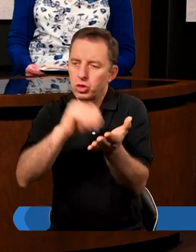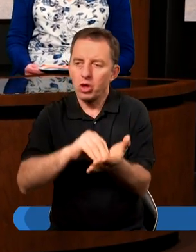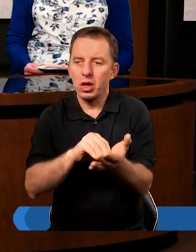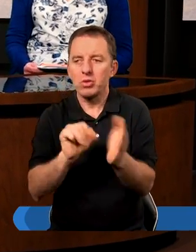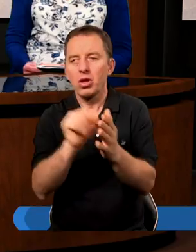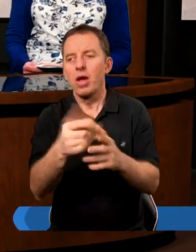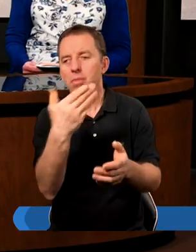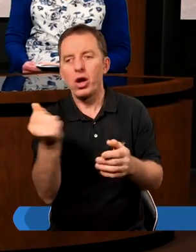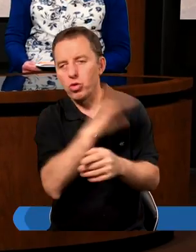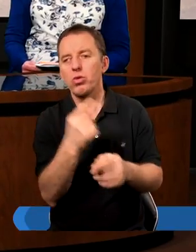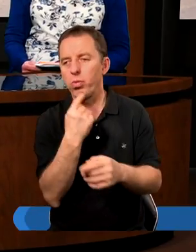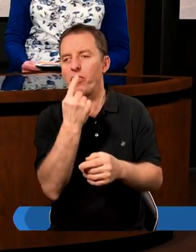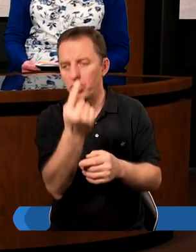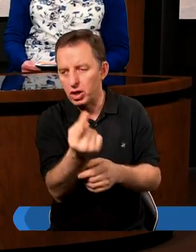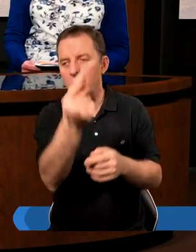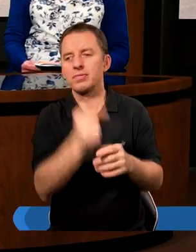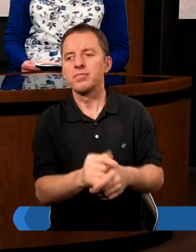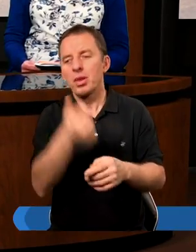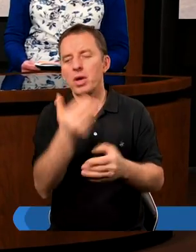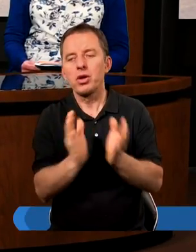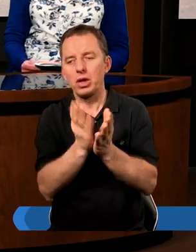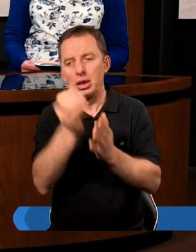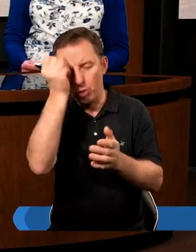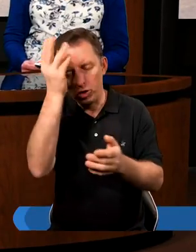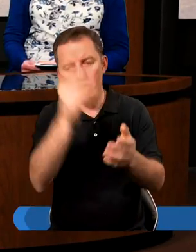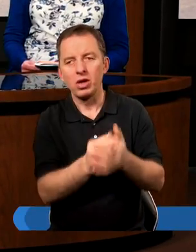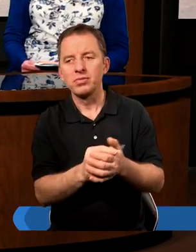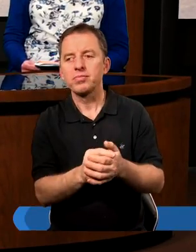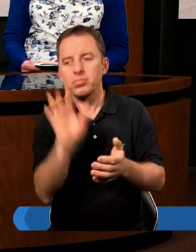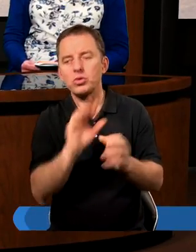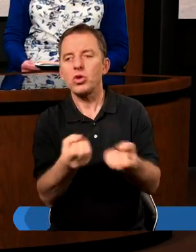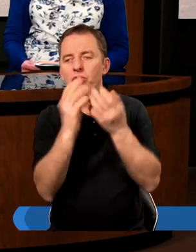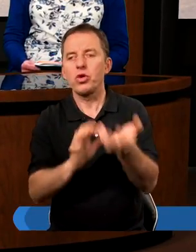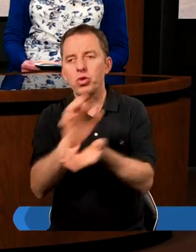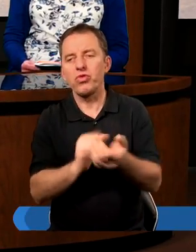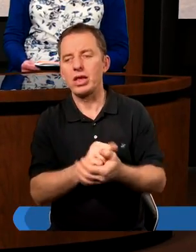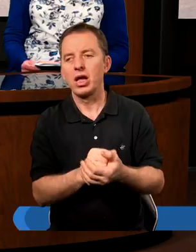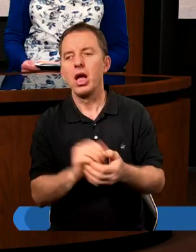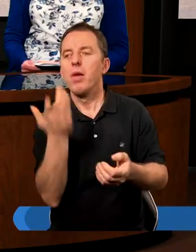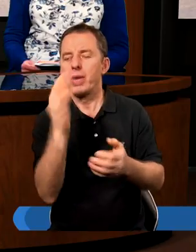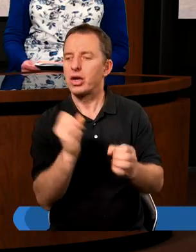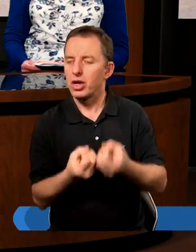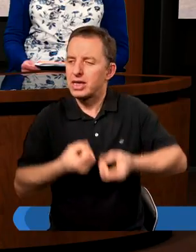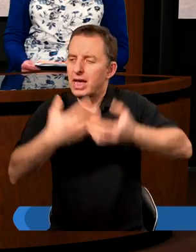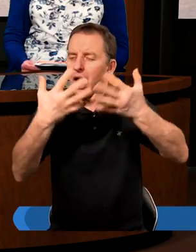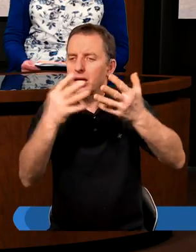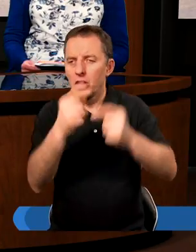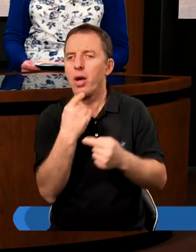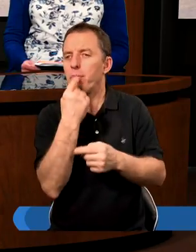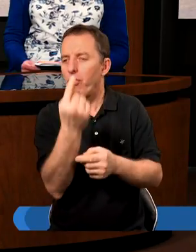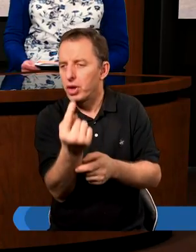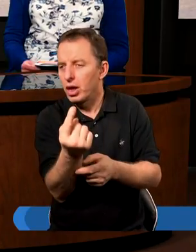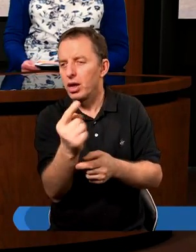do tego, co Ty, Mariusz, powiedziałeś, że w pierwszej księdze mojżeszowej, gdy Bóg stworzył świat, to bardzo jasne jest to